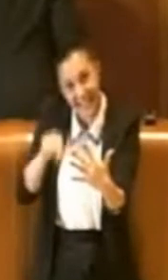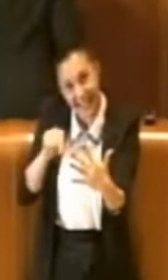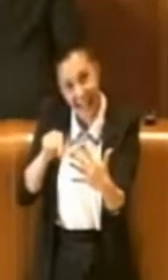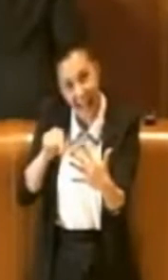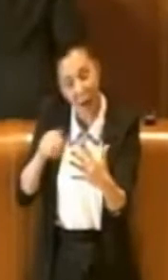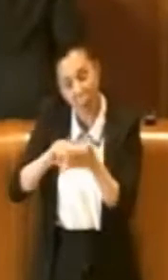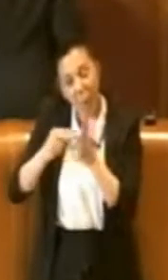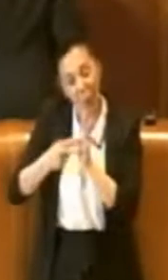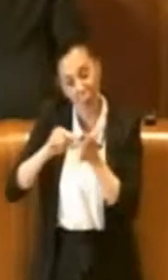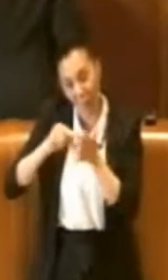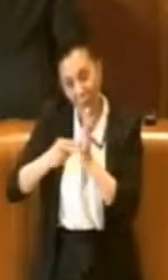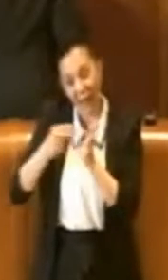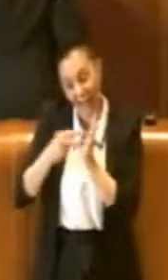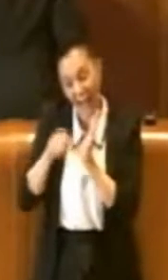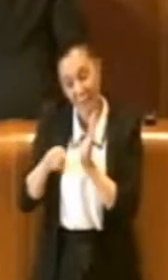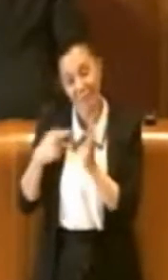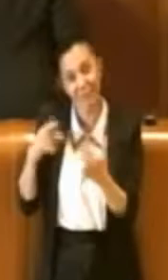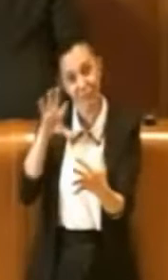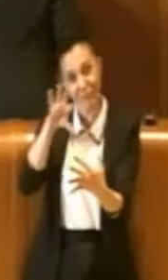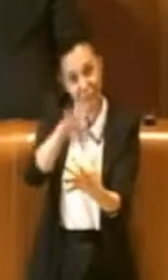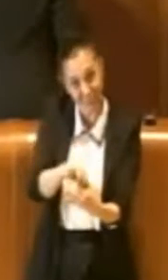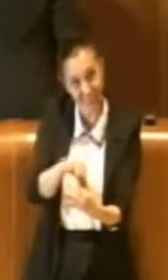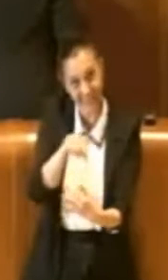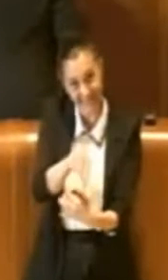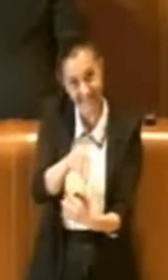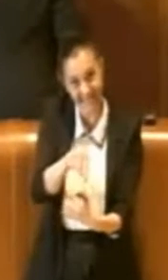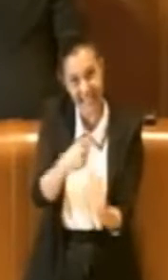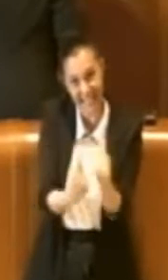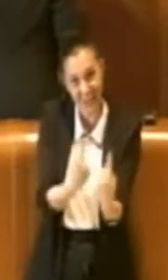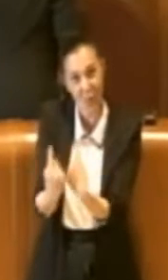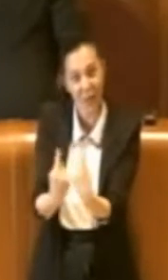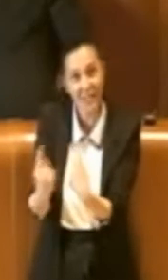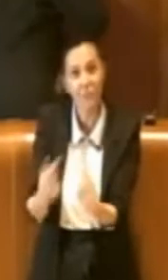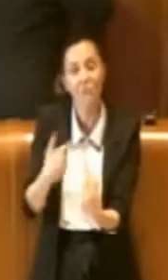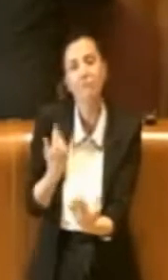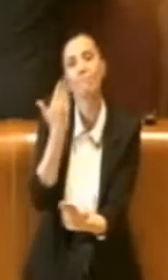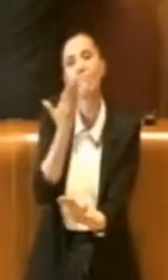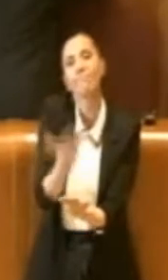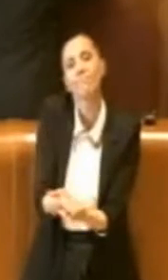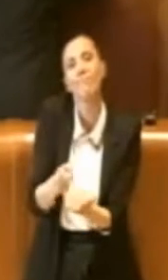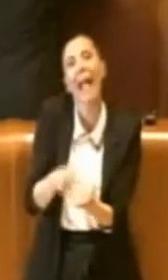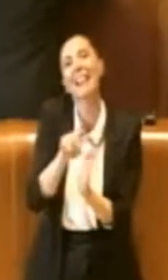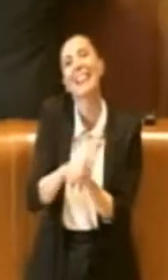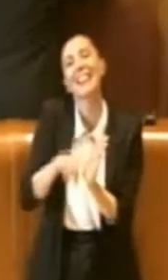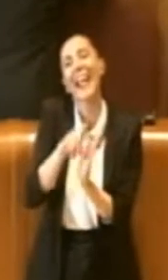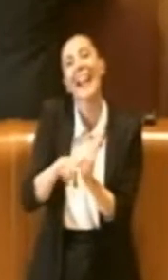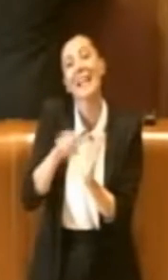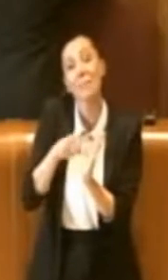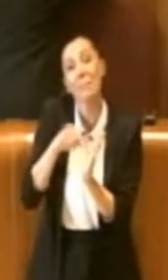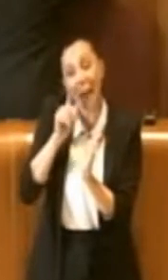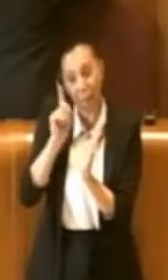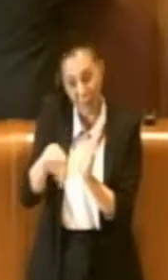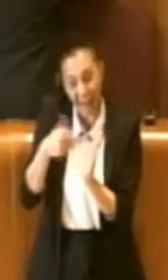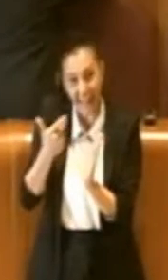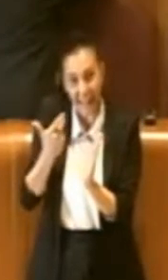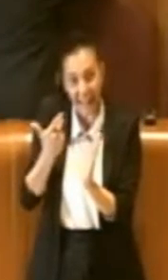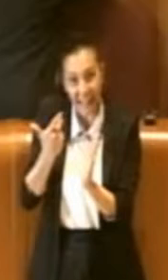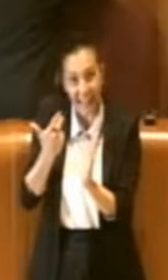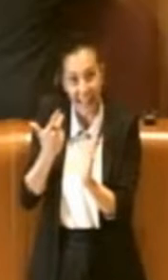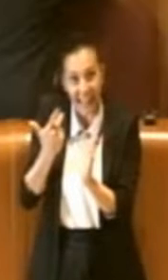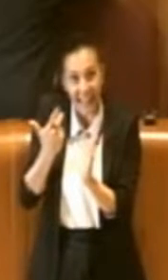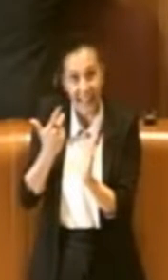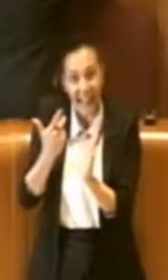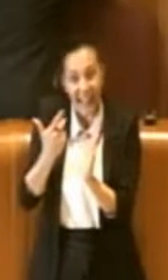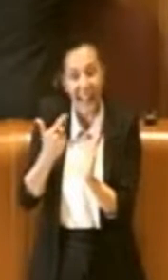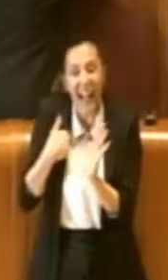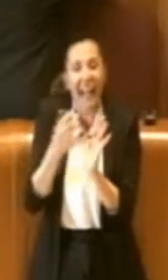relativamente a questi aspetti è stata presentata questa proposta di delibera proprio per andare a superare questi